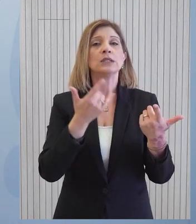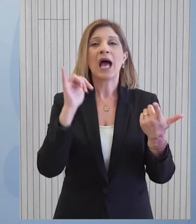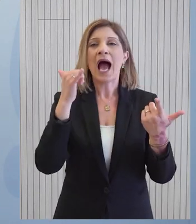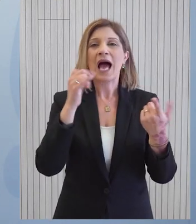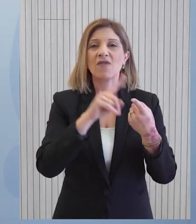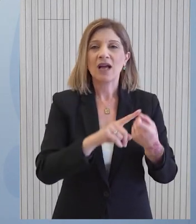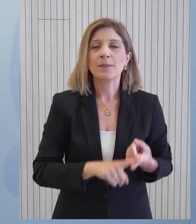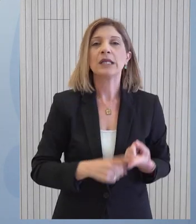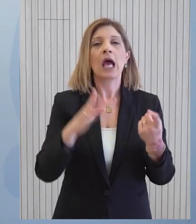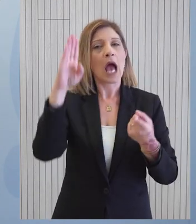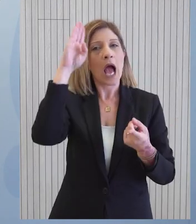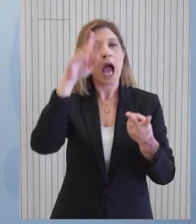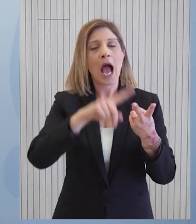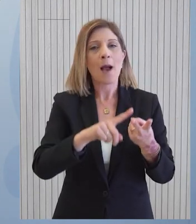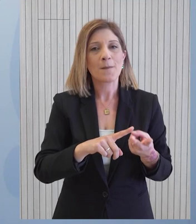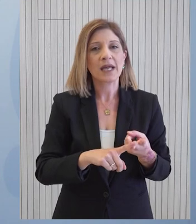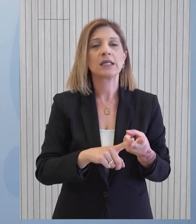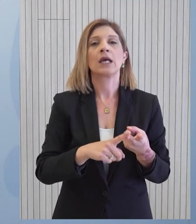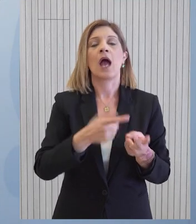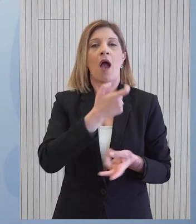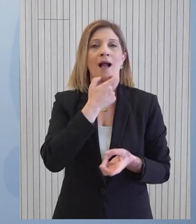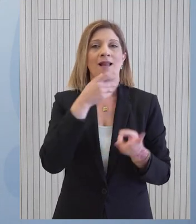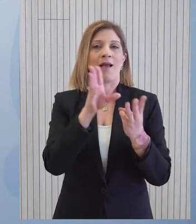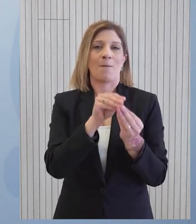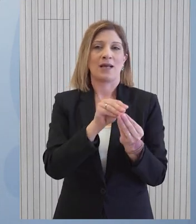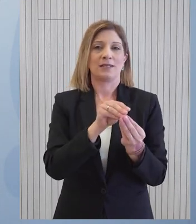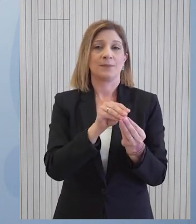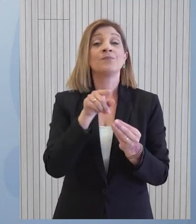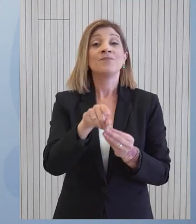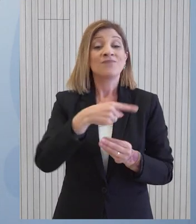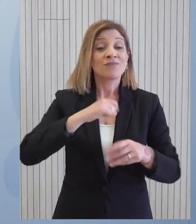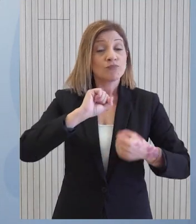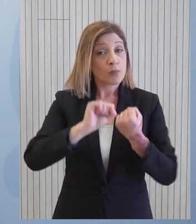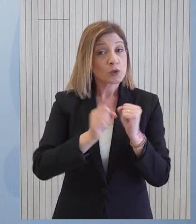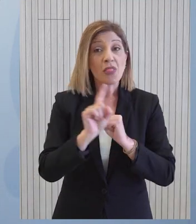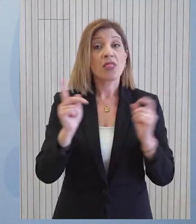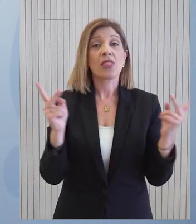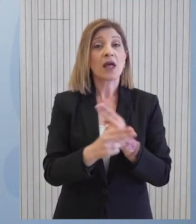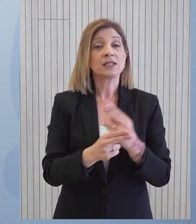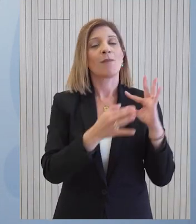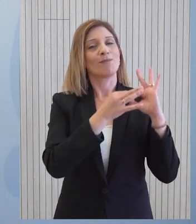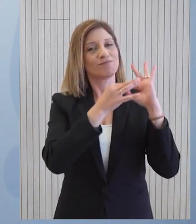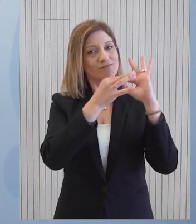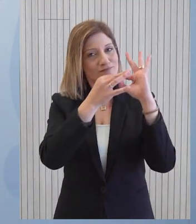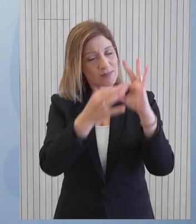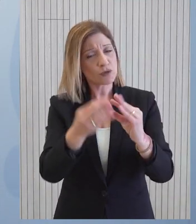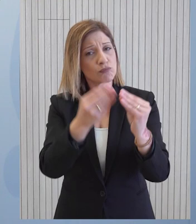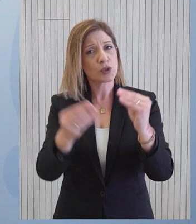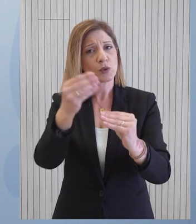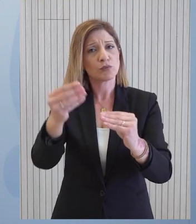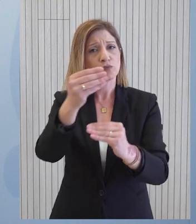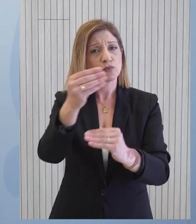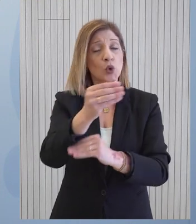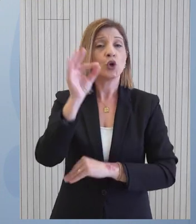Αραβικά Εμμυράτα, οι Ηνωμένες Πολιτείες Αμερικής και το Ηνωμένο Βασίλειο. Οι προσπάθειες μας θα συνεχίσουν και θα αντετικοποιηθούν με